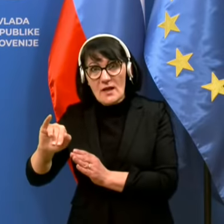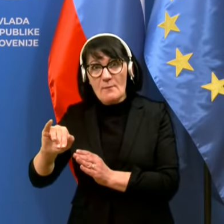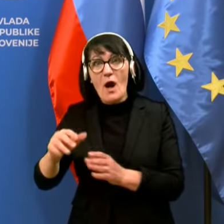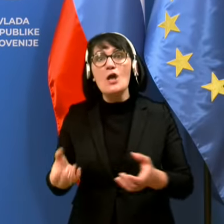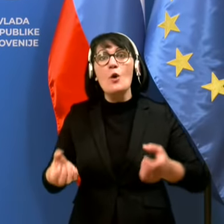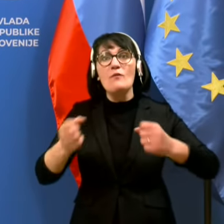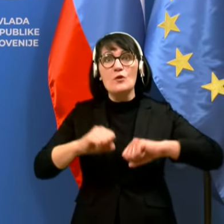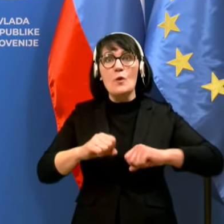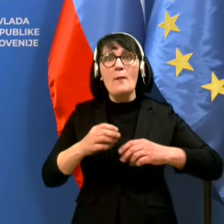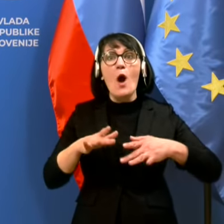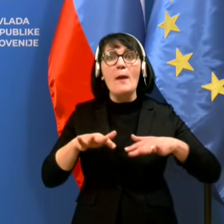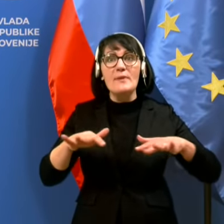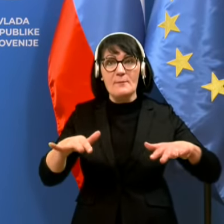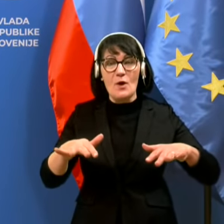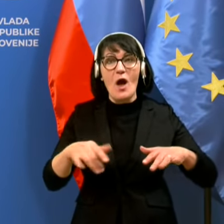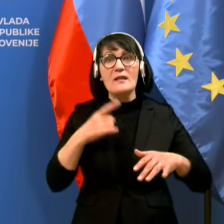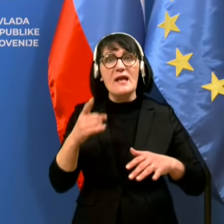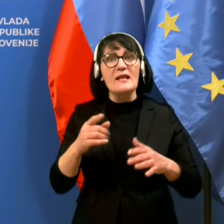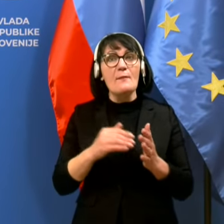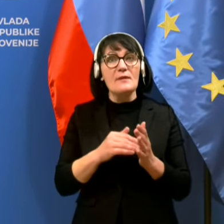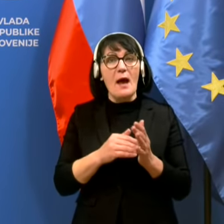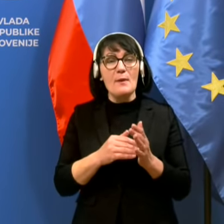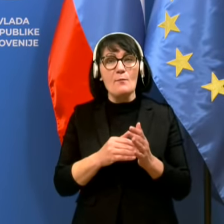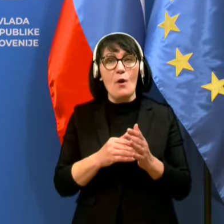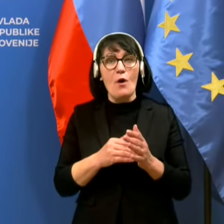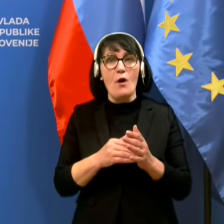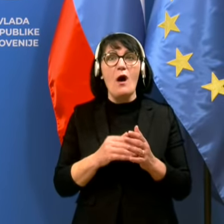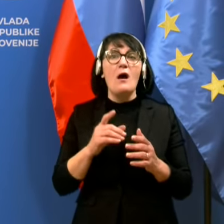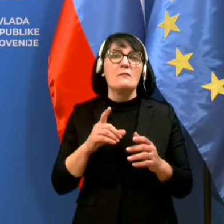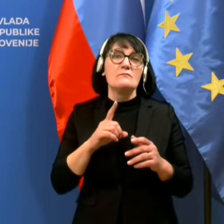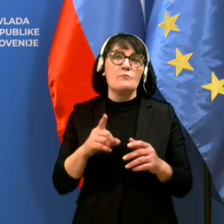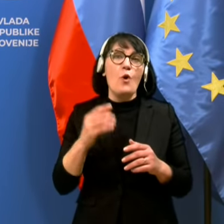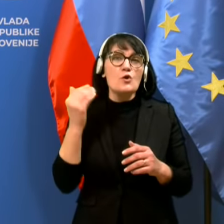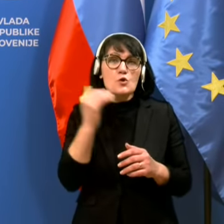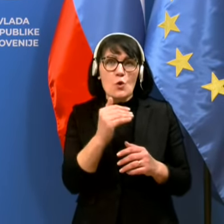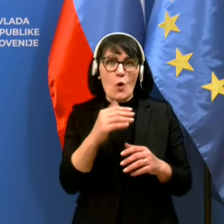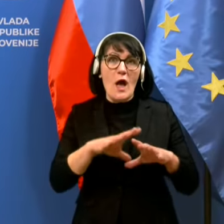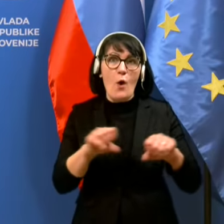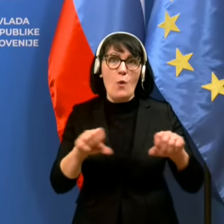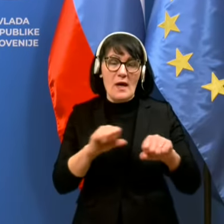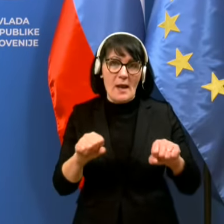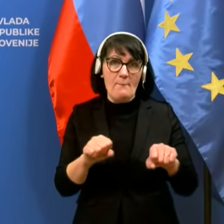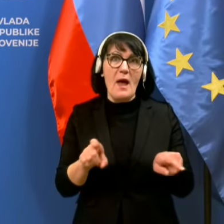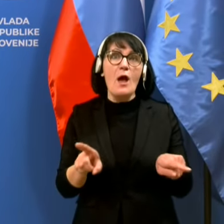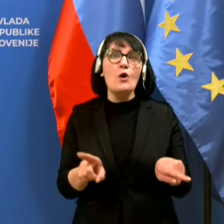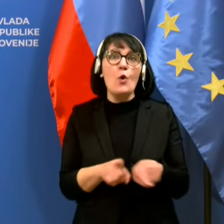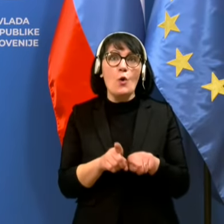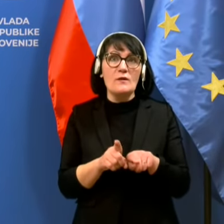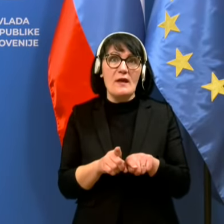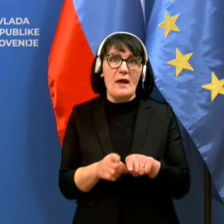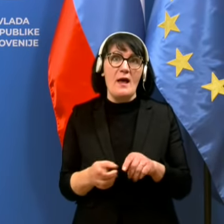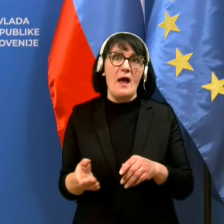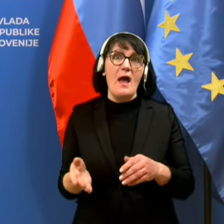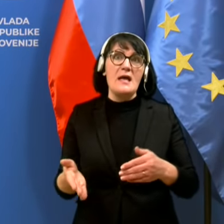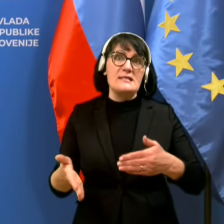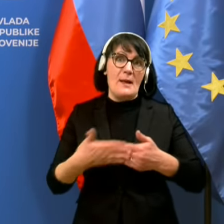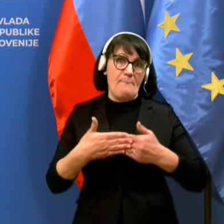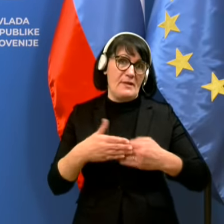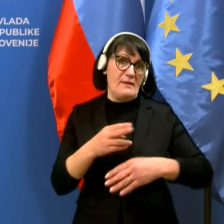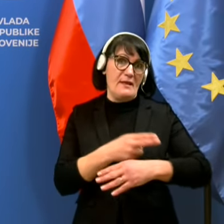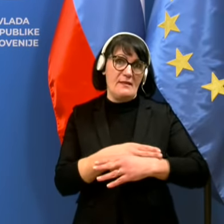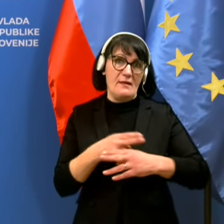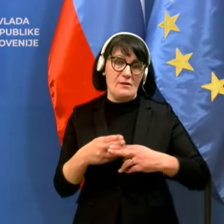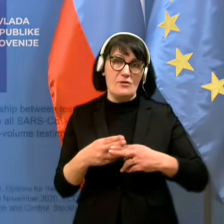da bi mogli posegati v bolj invazivne, restriktivne ukrepe, kot ker je recimo lockdown. V tem